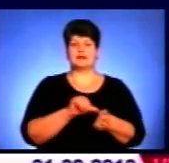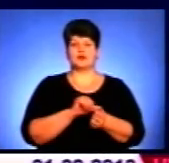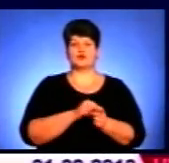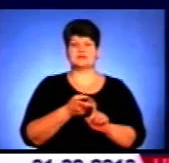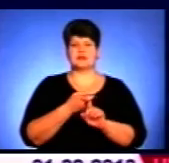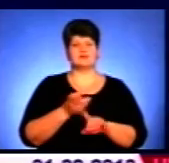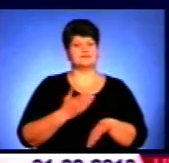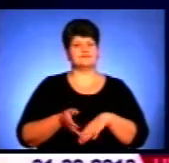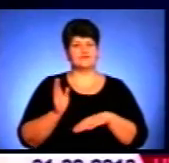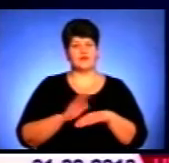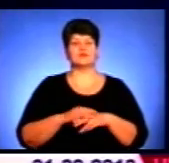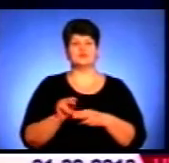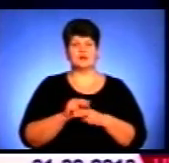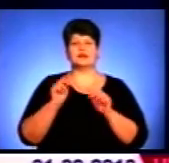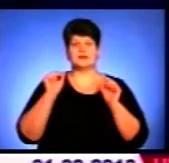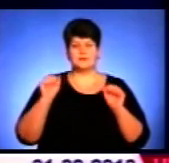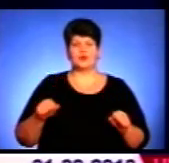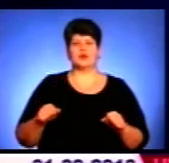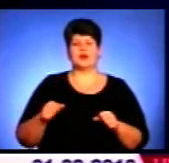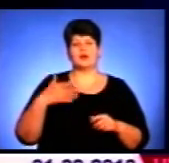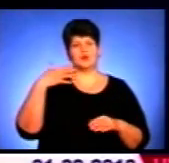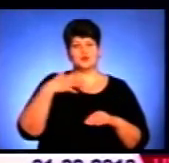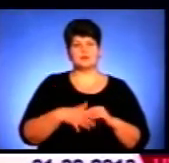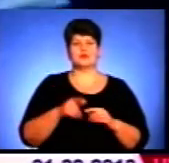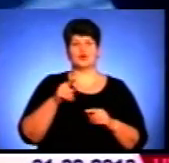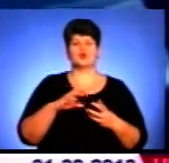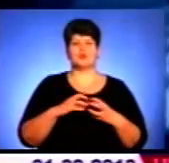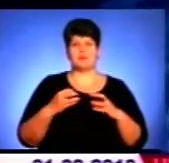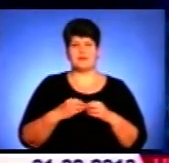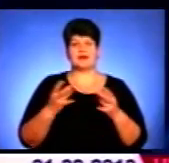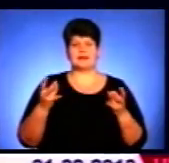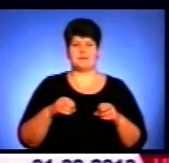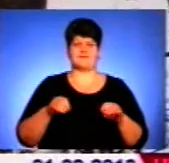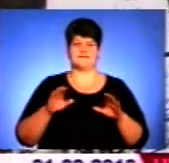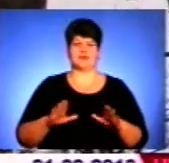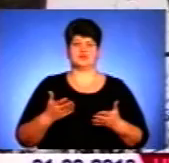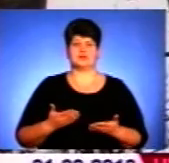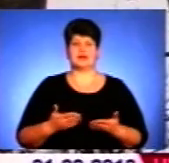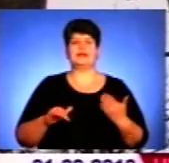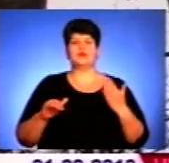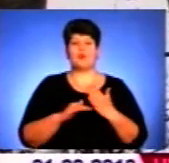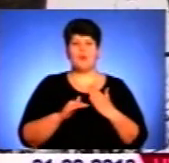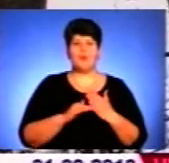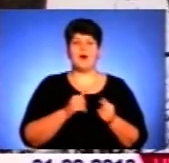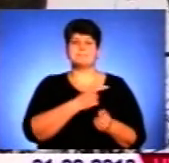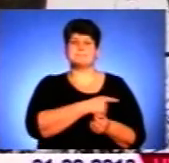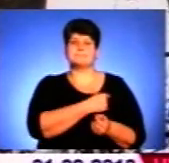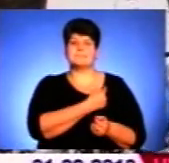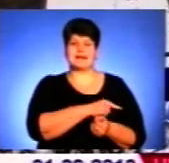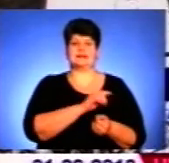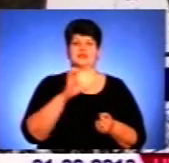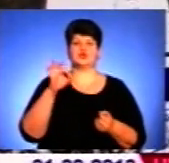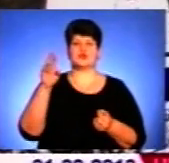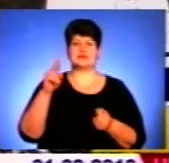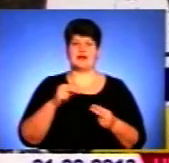але вилікована. У лікуванні головне усвідомлення того, що є проблема і її потрібно вирішити. Допомога медиків, соціальних